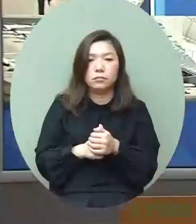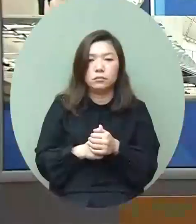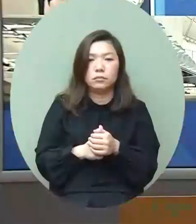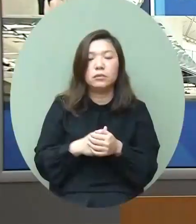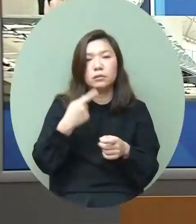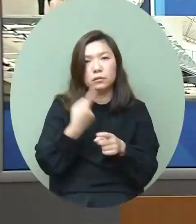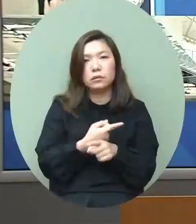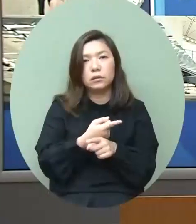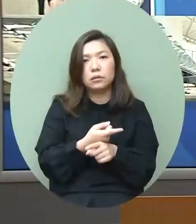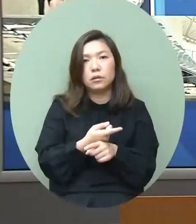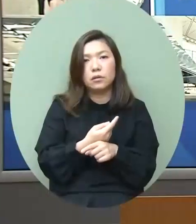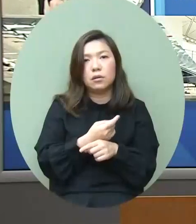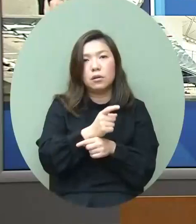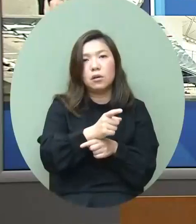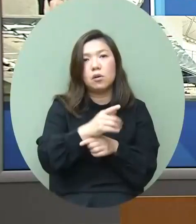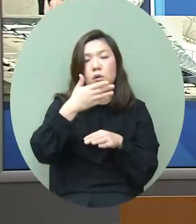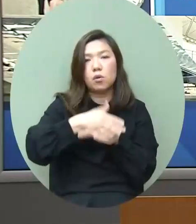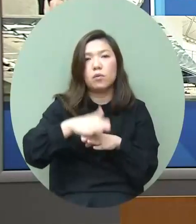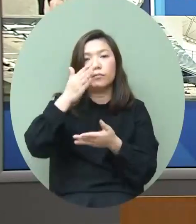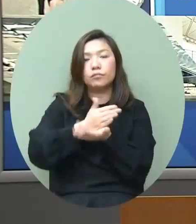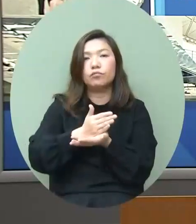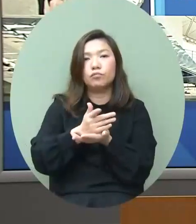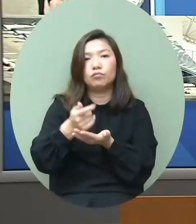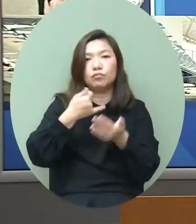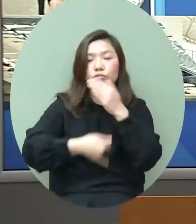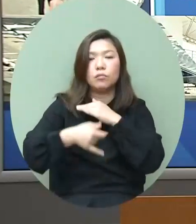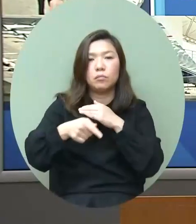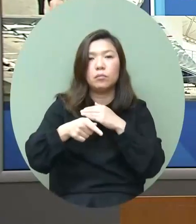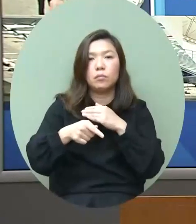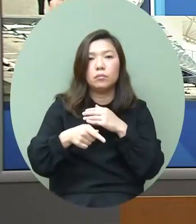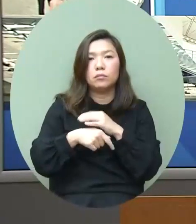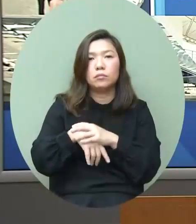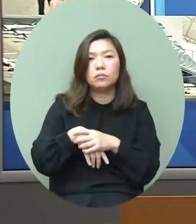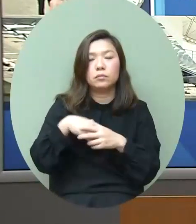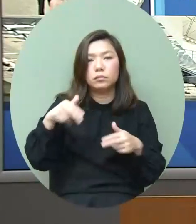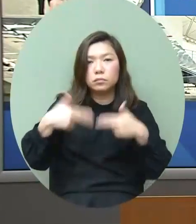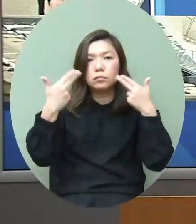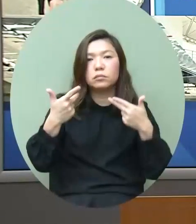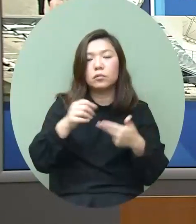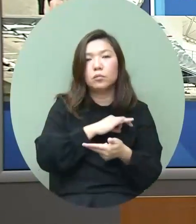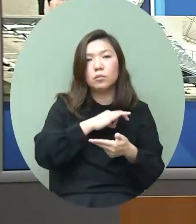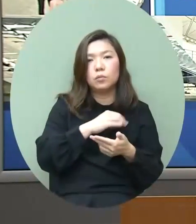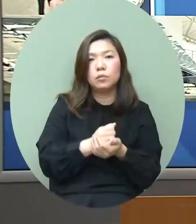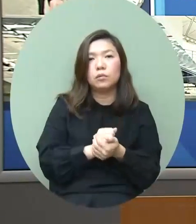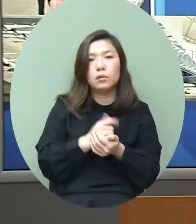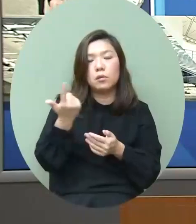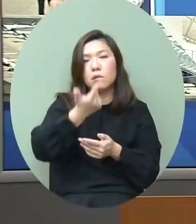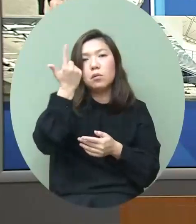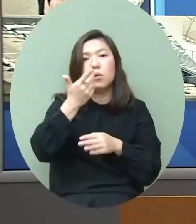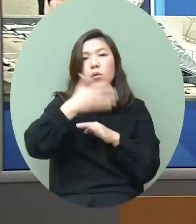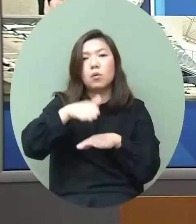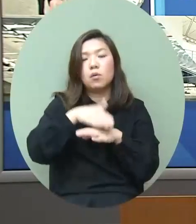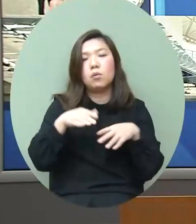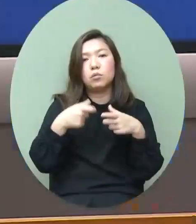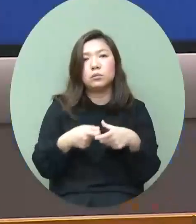事實上我們的外防輸入正如我剛才說的昨天我們那場的視像會議很多外國企業或